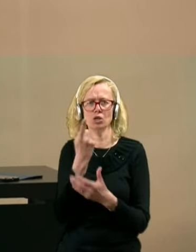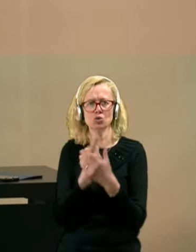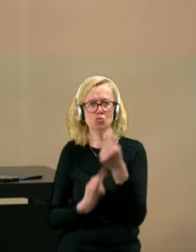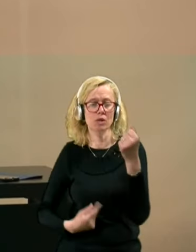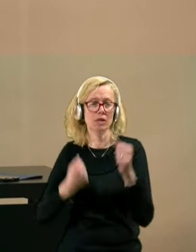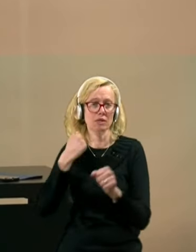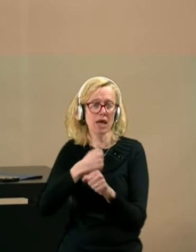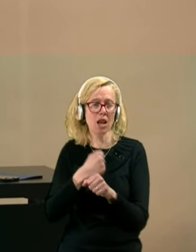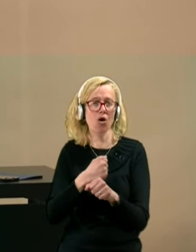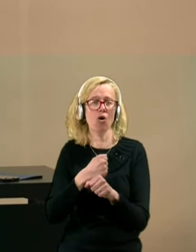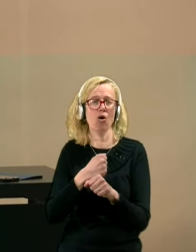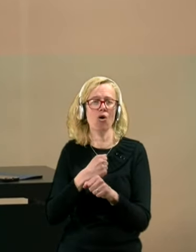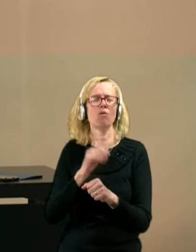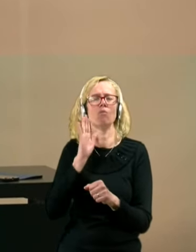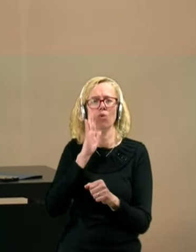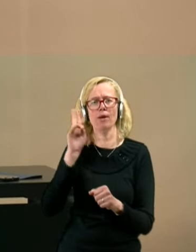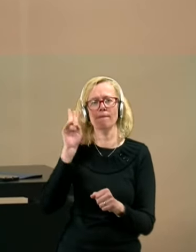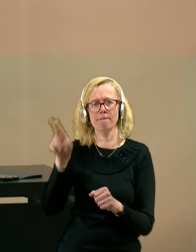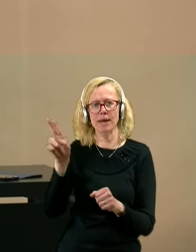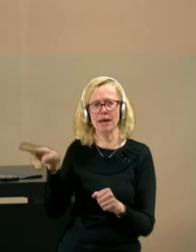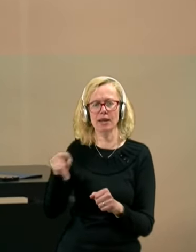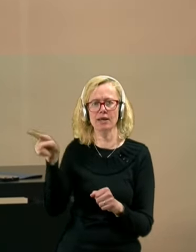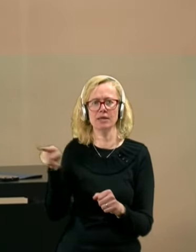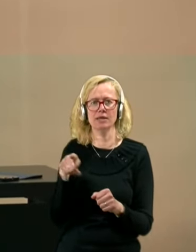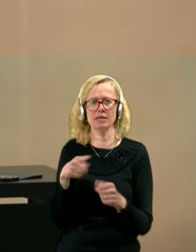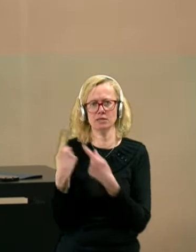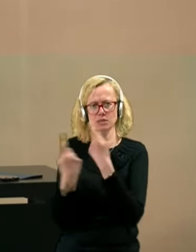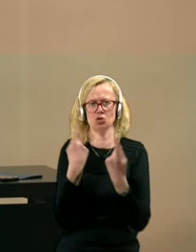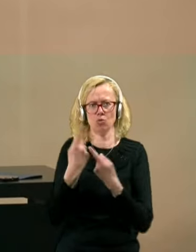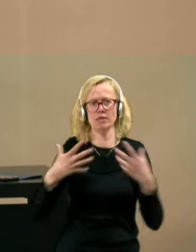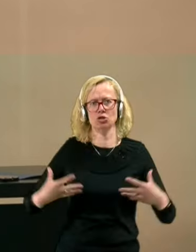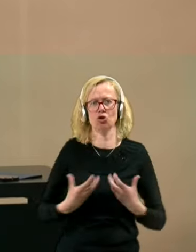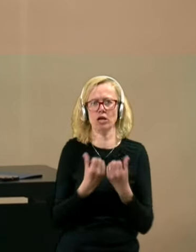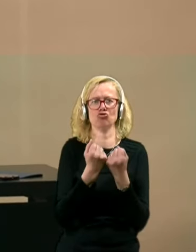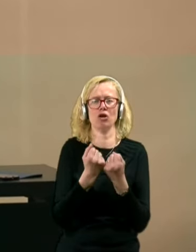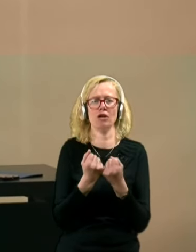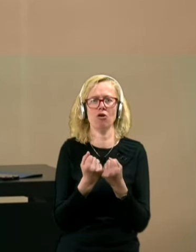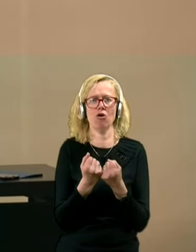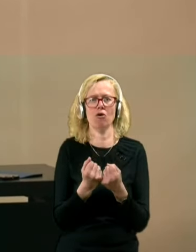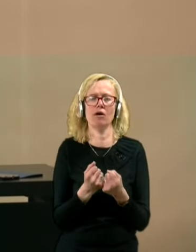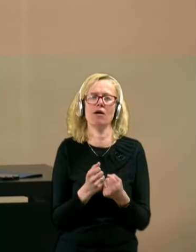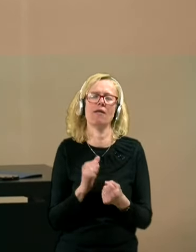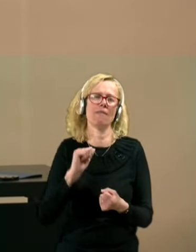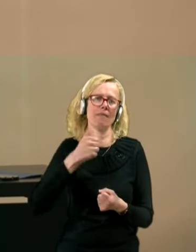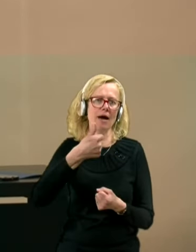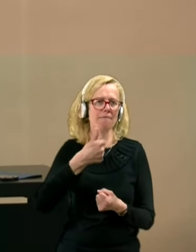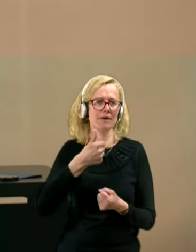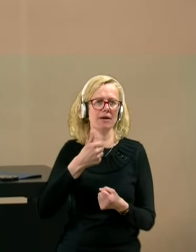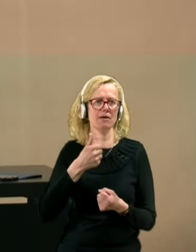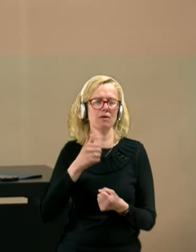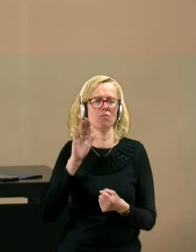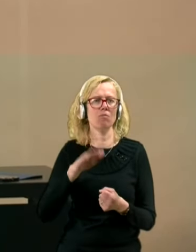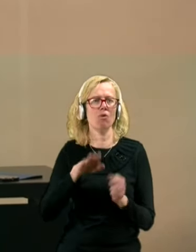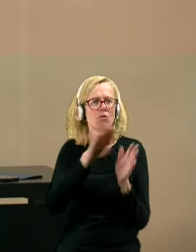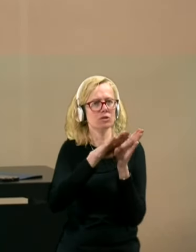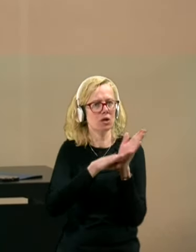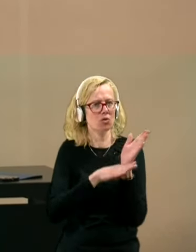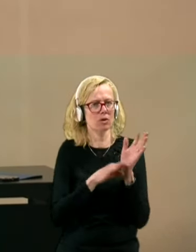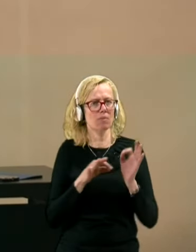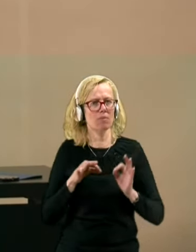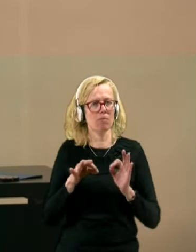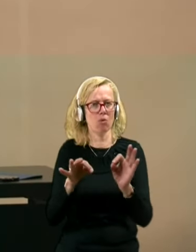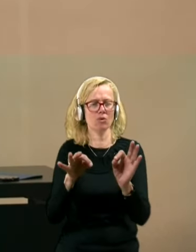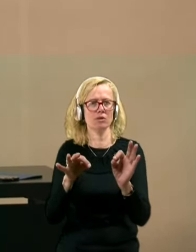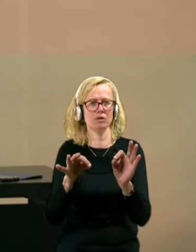delo, imeli to situacijo rešeno najprej po zakoniti poti strani